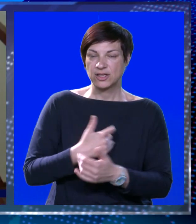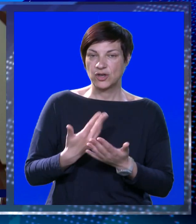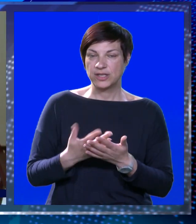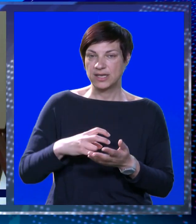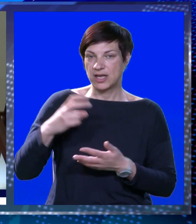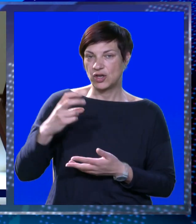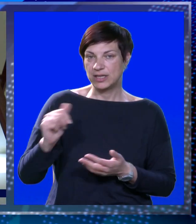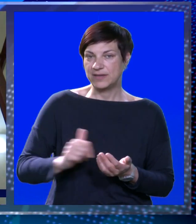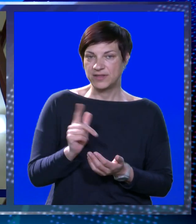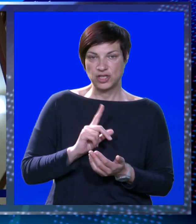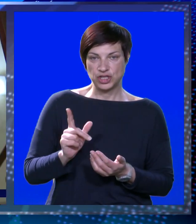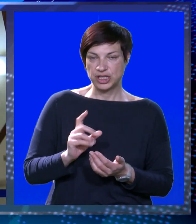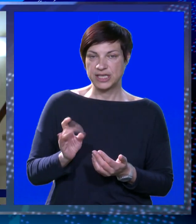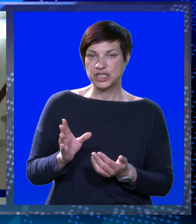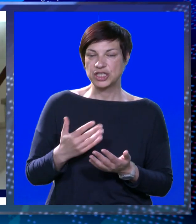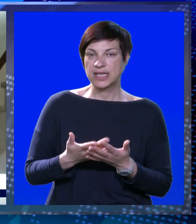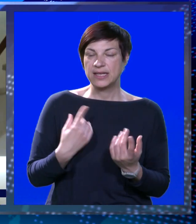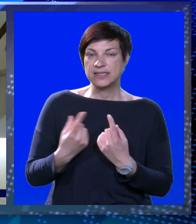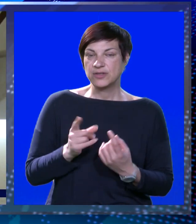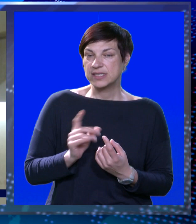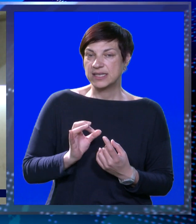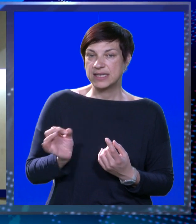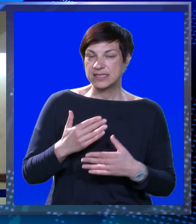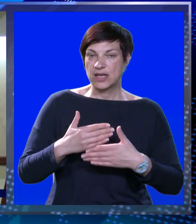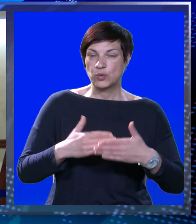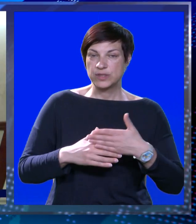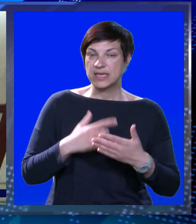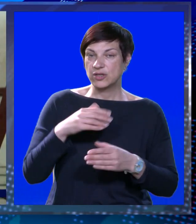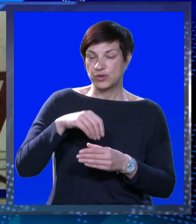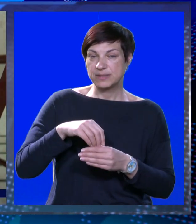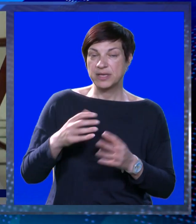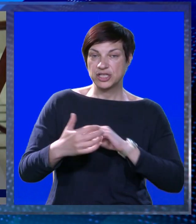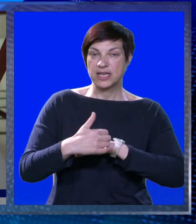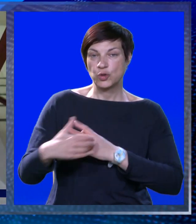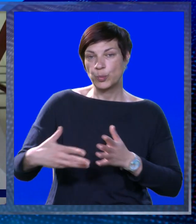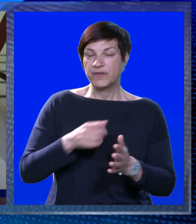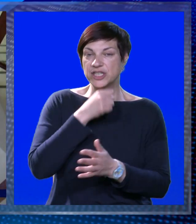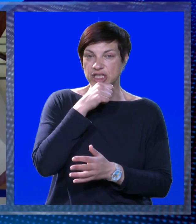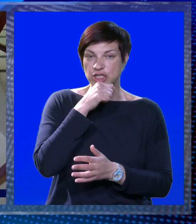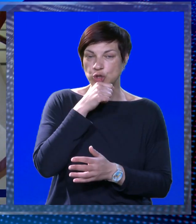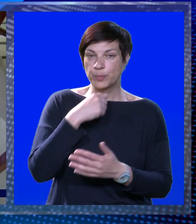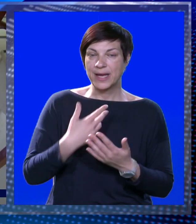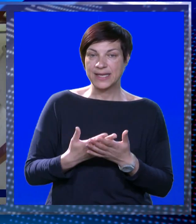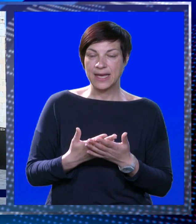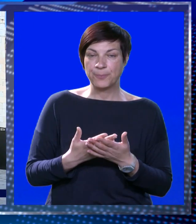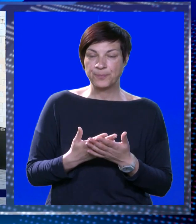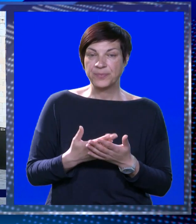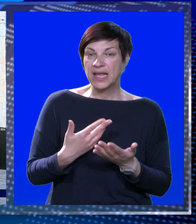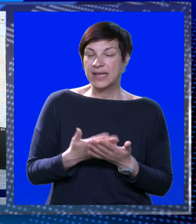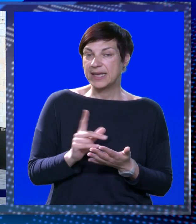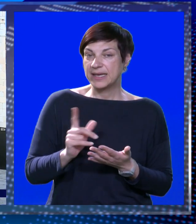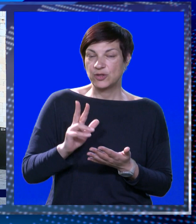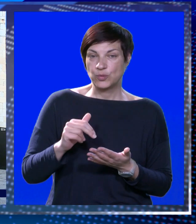od pet godina, a od lifta još ništa. Situacija nije idealna niti u zgradiju koja je smještena Dubrovačko-Naretvanska županje u palači